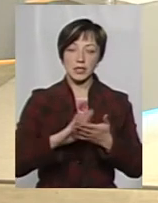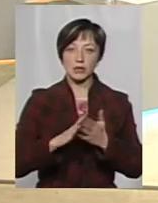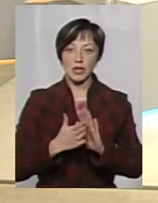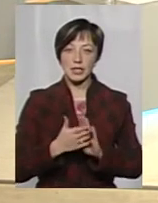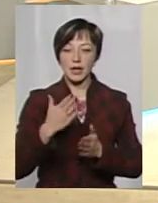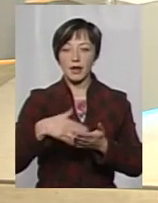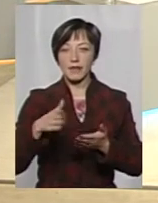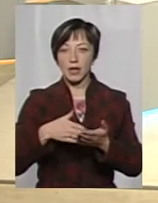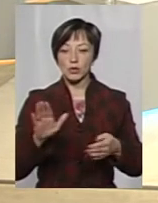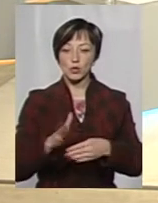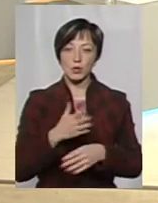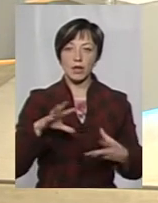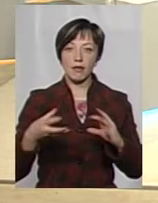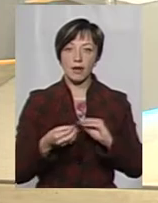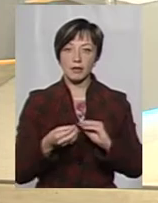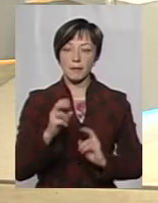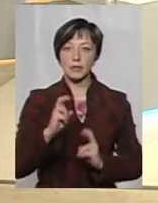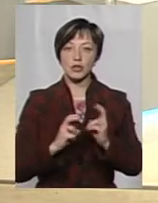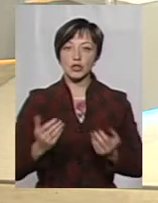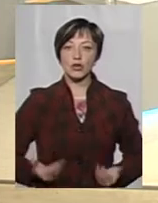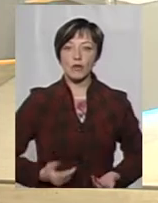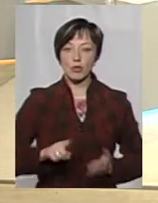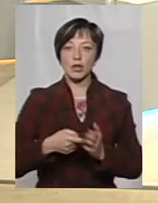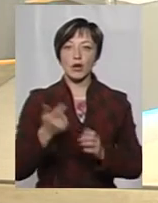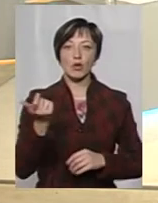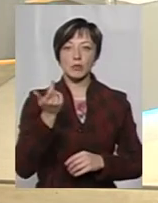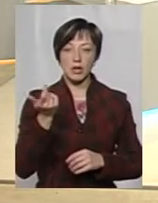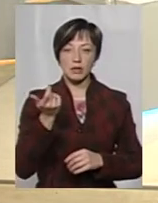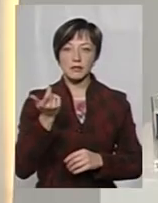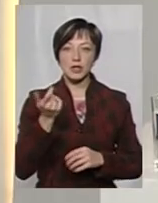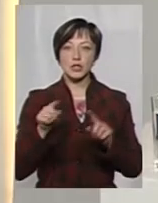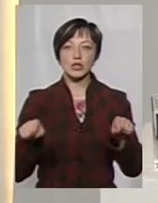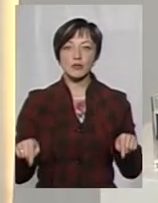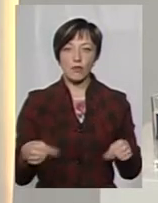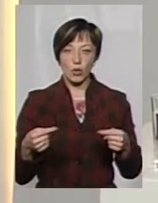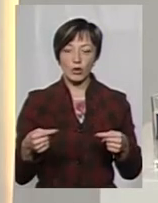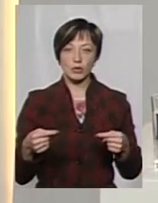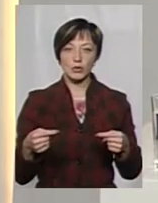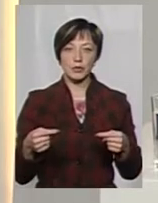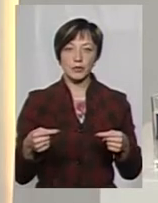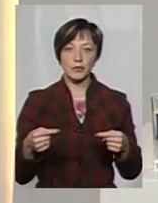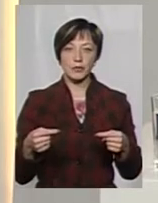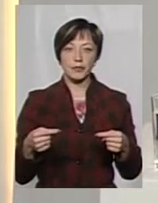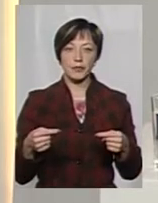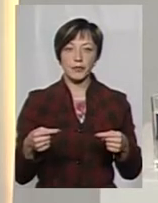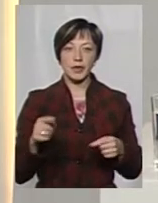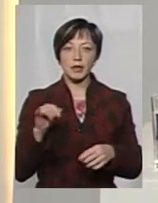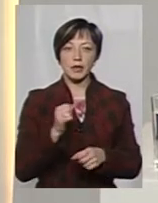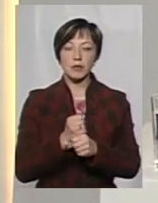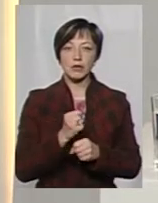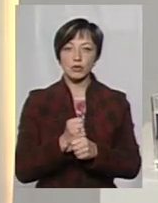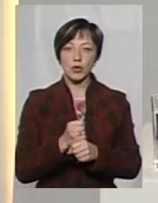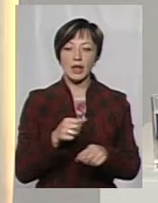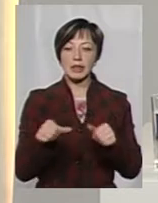ліквідації та осуднення наслідків на підприємствах житлово-комунального господарства створено і працюють